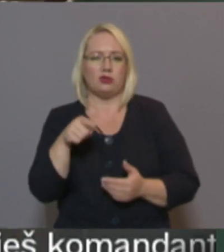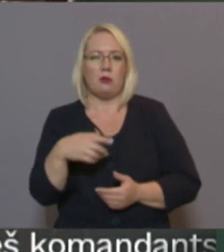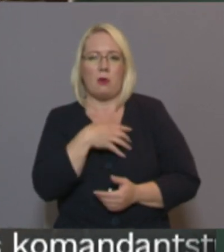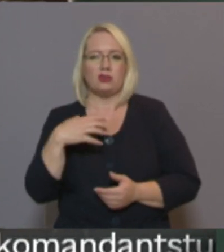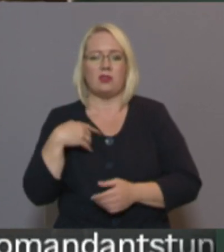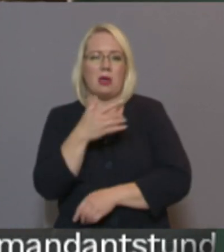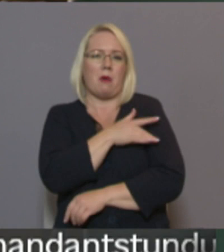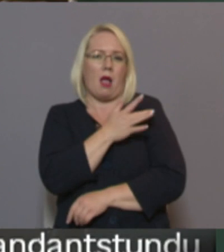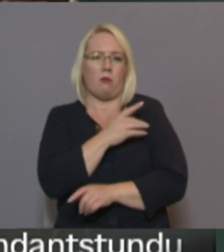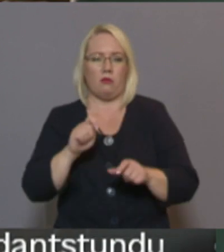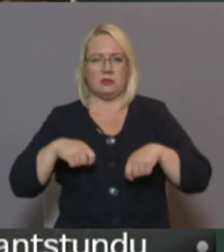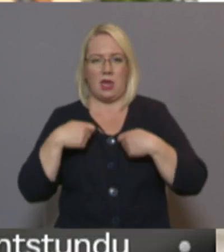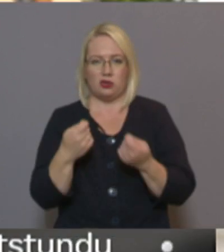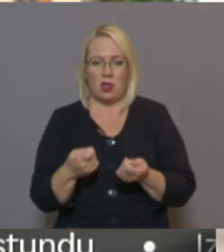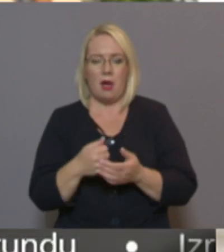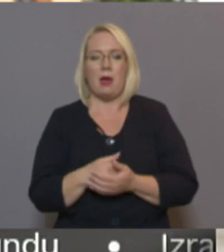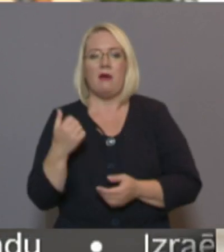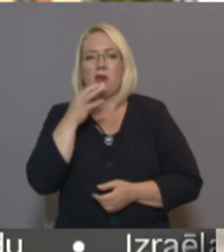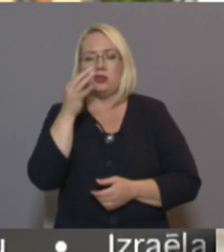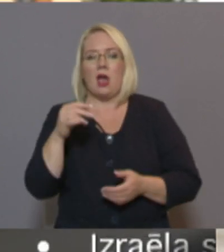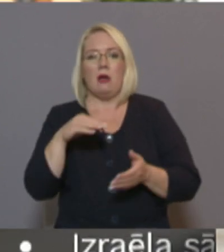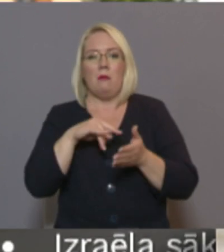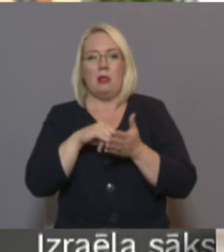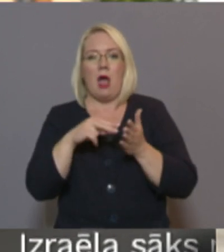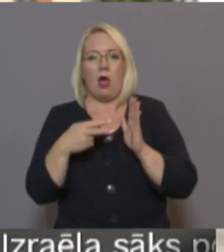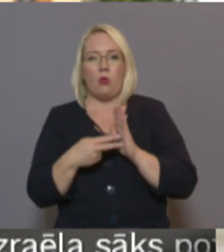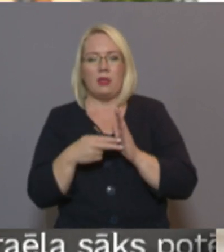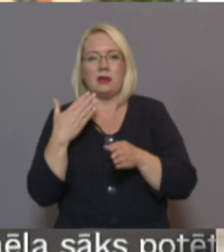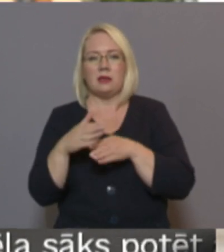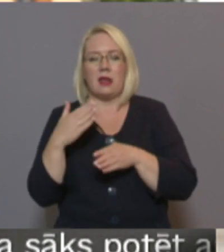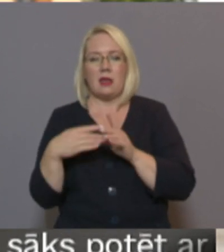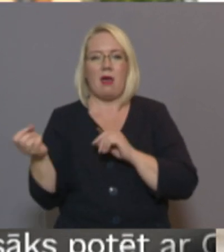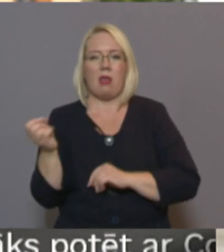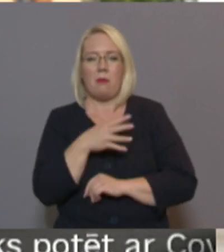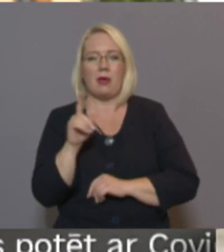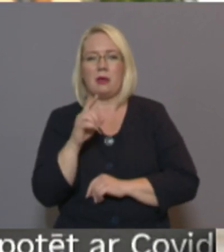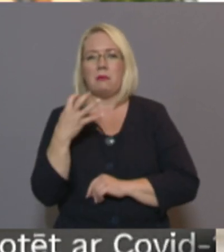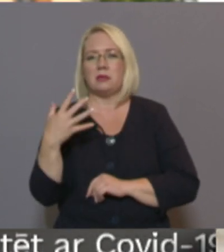pakalpojumsniekšanai. Plānotais aizņēmuma atmaksas laiks ir 15 gadi.